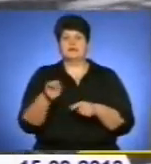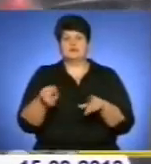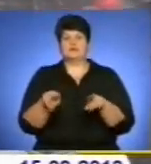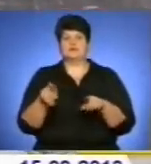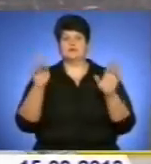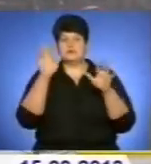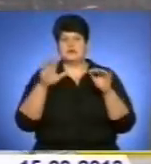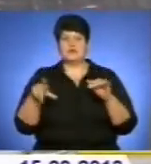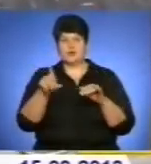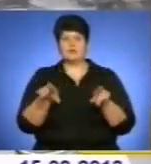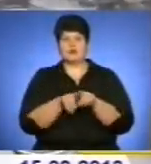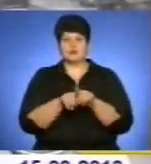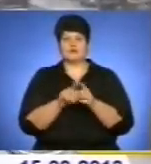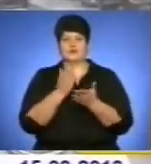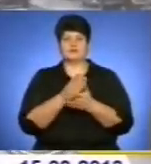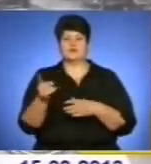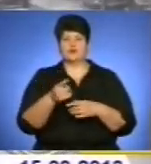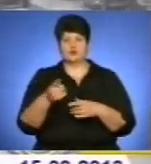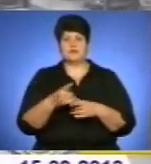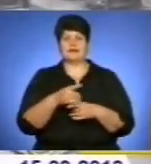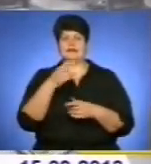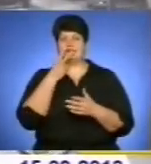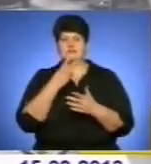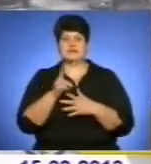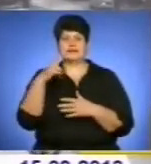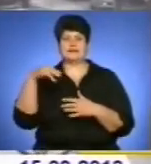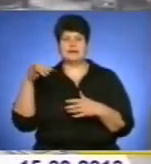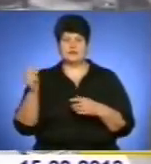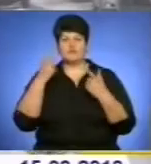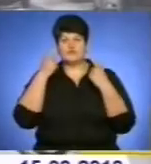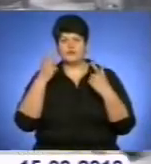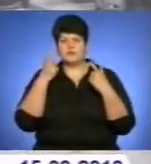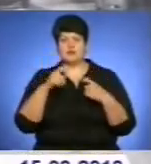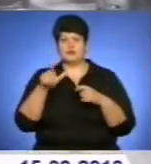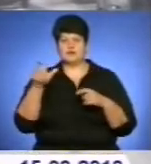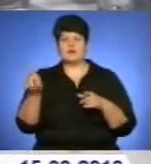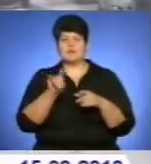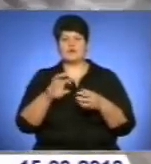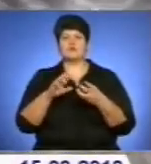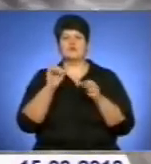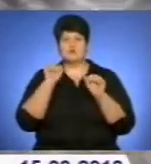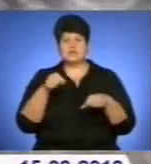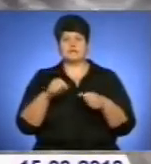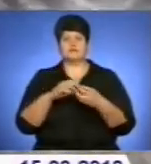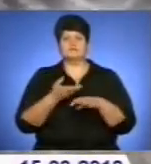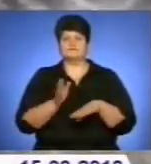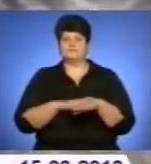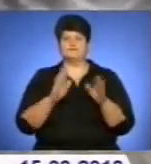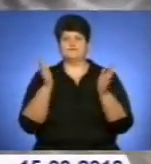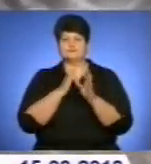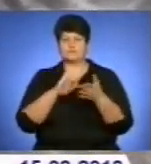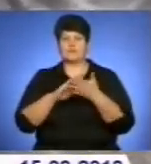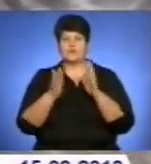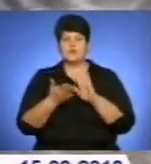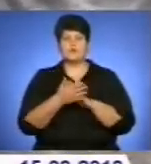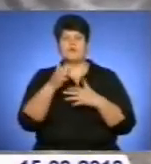Правоохоронці області допомагають водіям, яких негода застала у дорозі. Негода щоднями